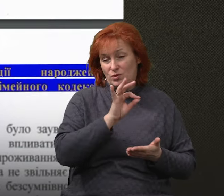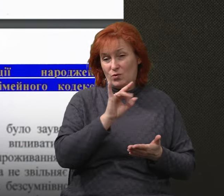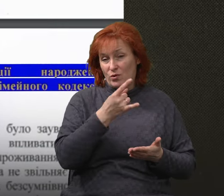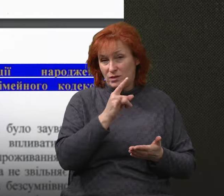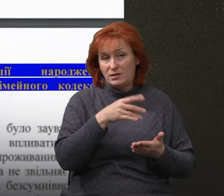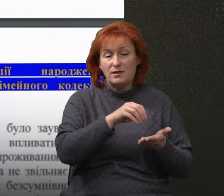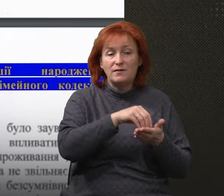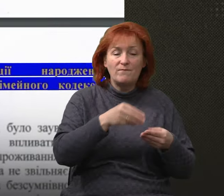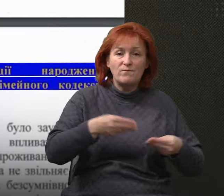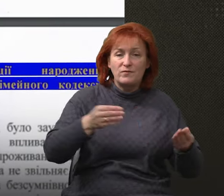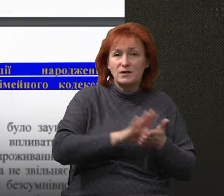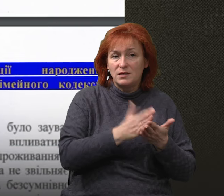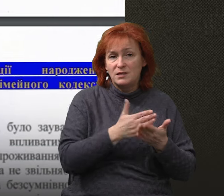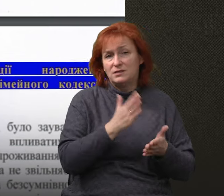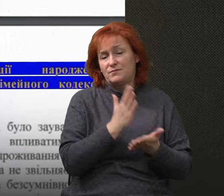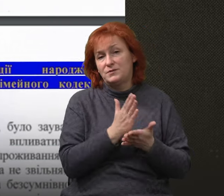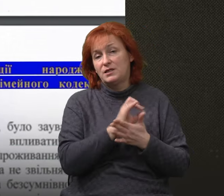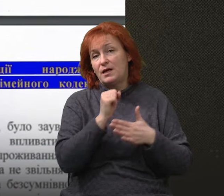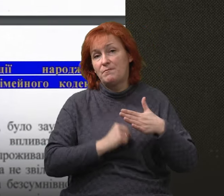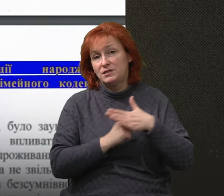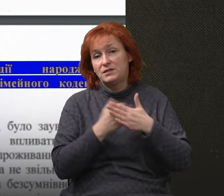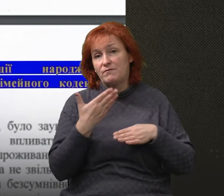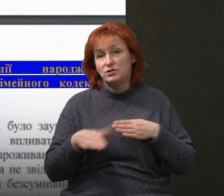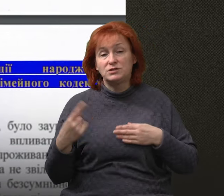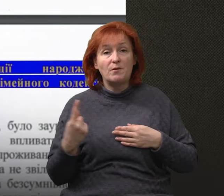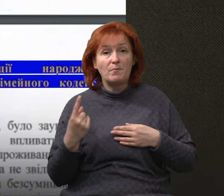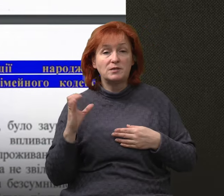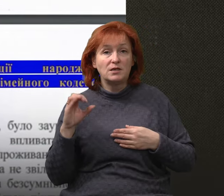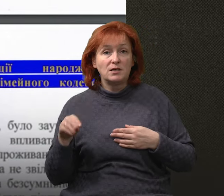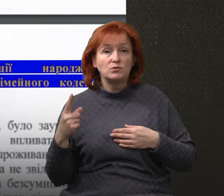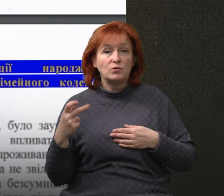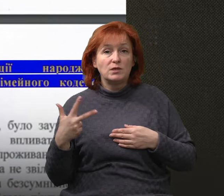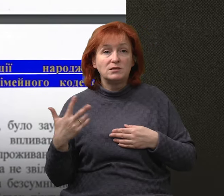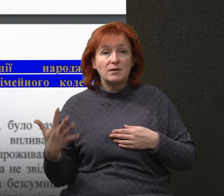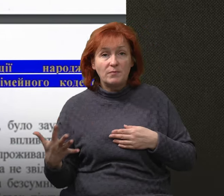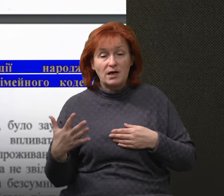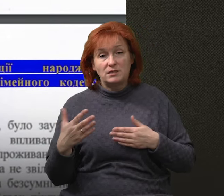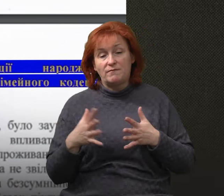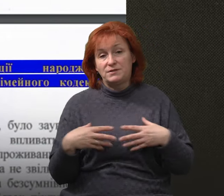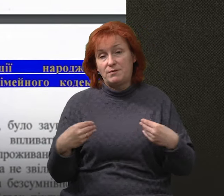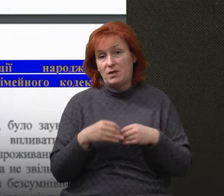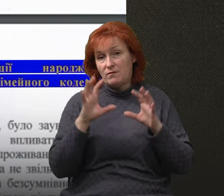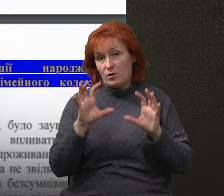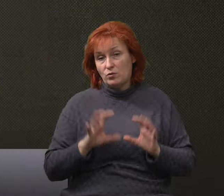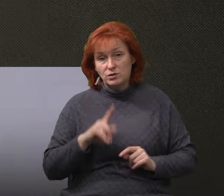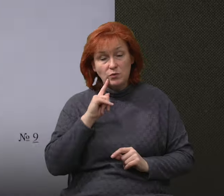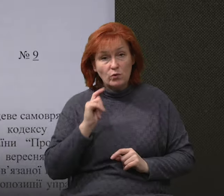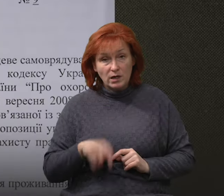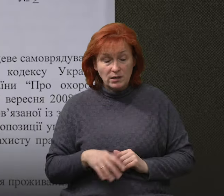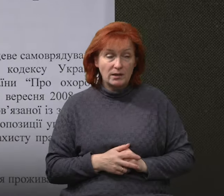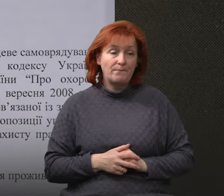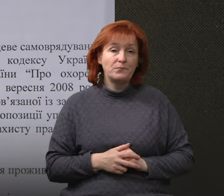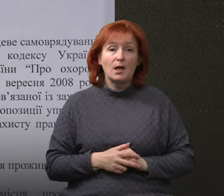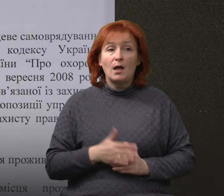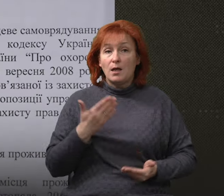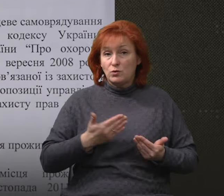в книзі реєстрації народжень здійснений на підставі частини першої статті 135 Сімейного кодексу України. Ті обставини,